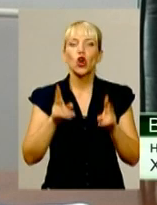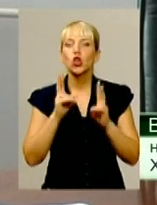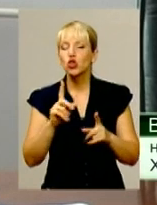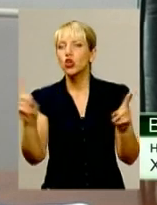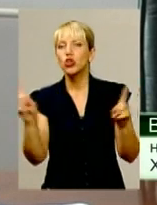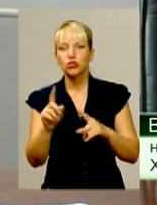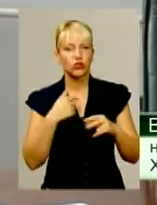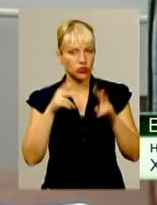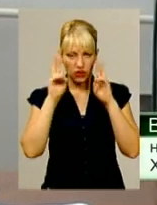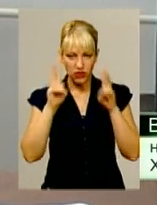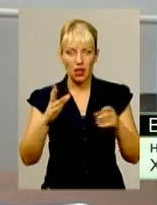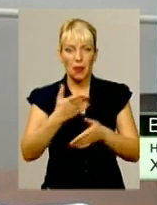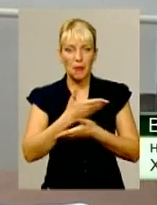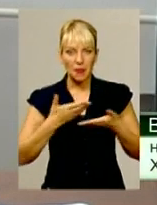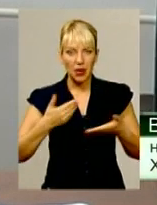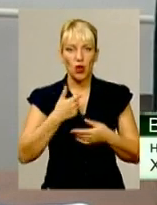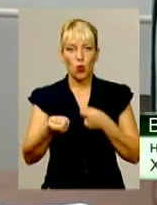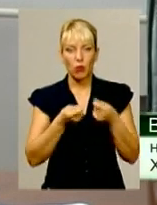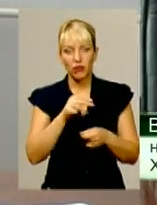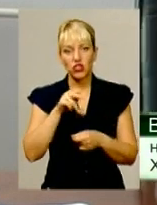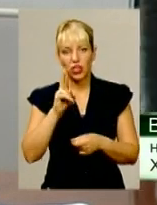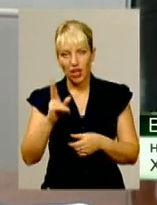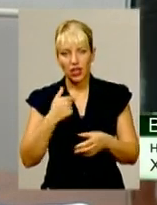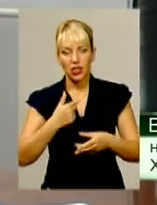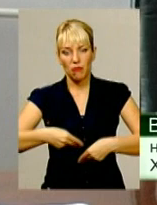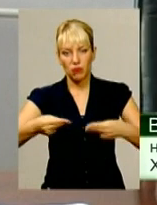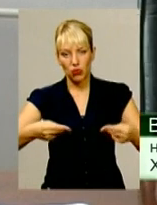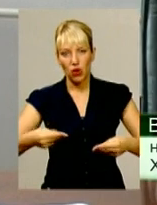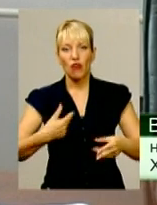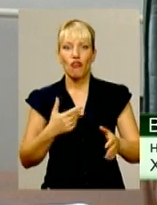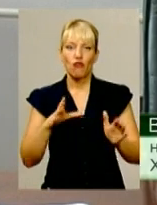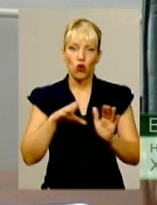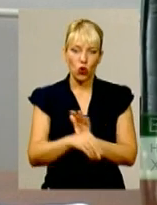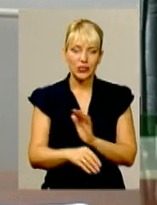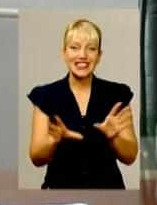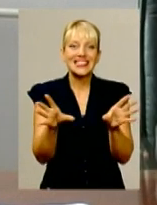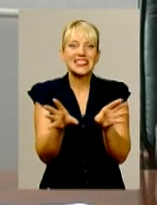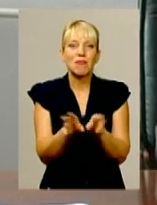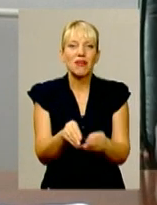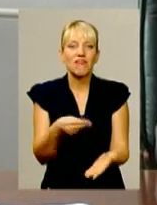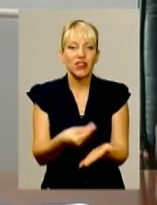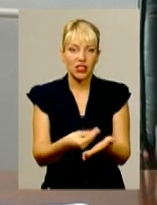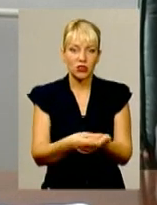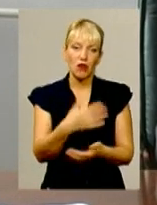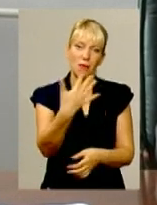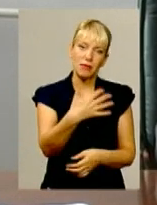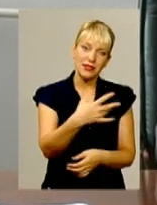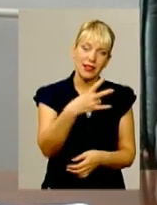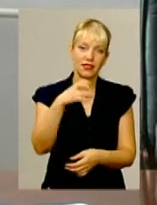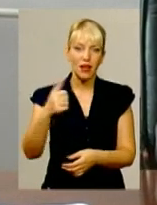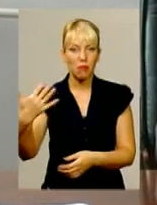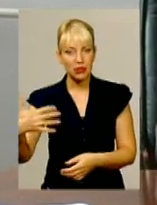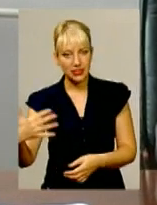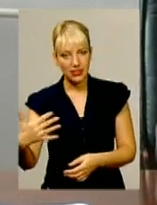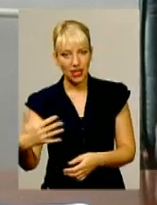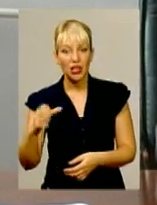управлінням ЖКГ, підписується угода, в повноваження наші входять. Це співфінансування, тобто 50 на 50. А